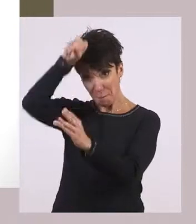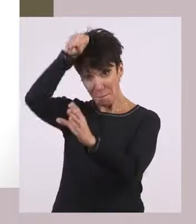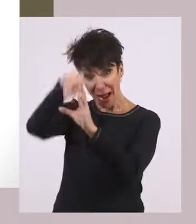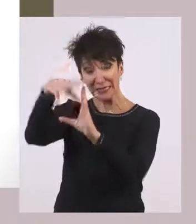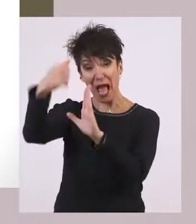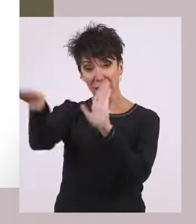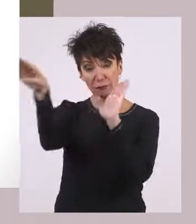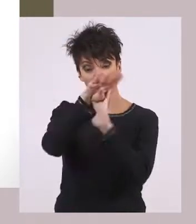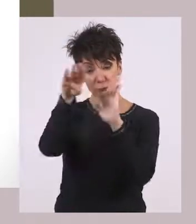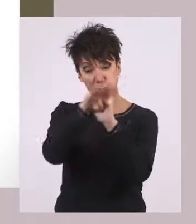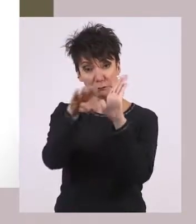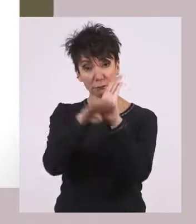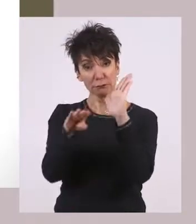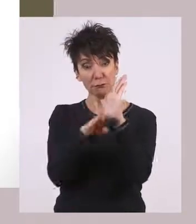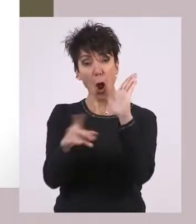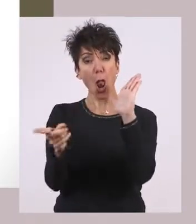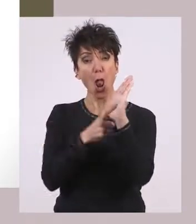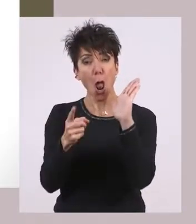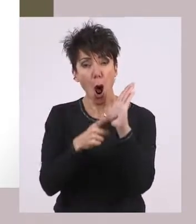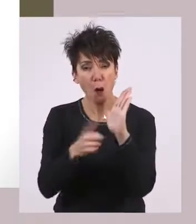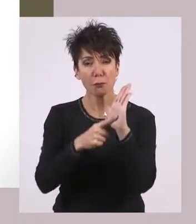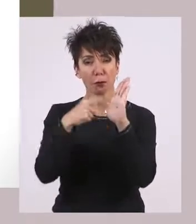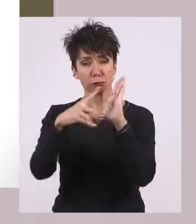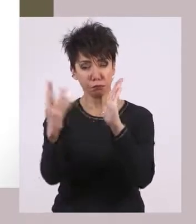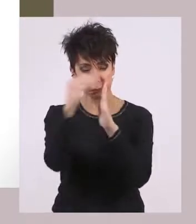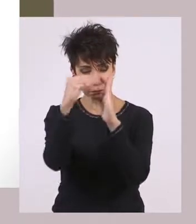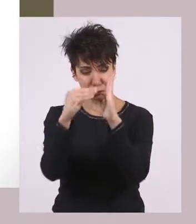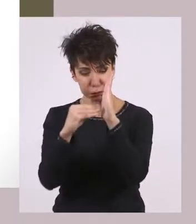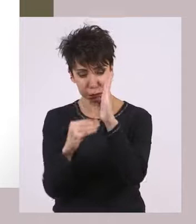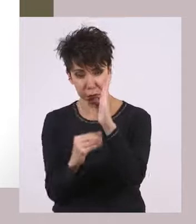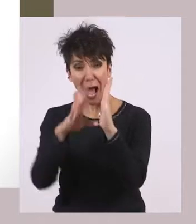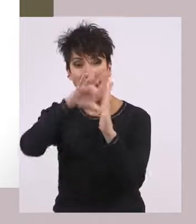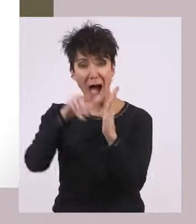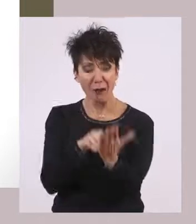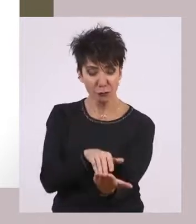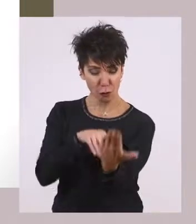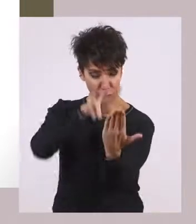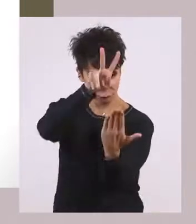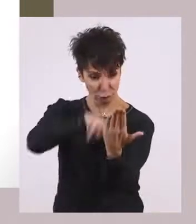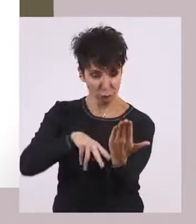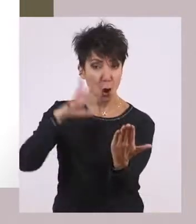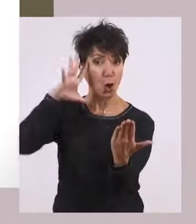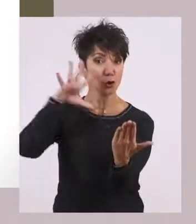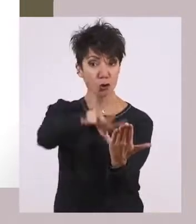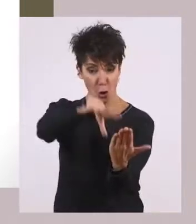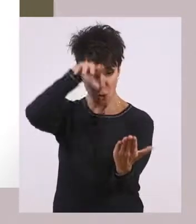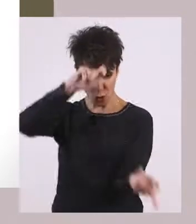και των θεσμών, με τους οποίους κυβερνάται ένα κράτος, μια πολιτεία.